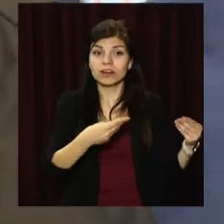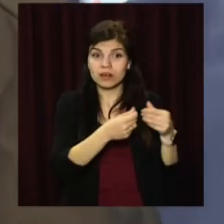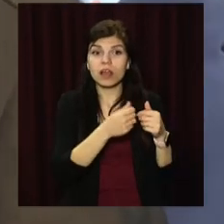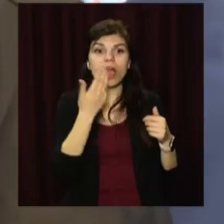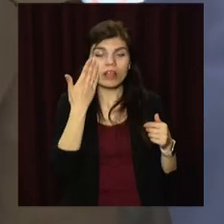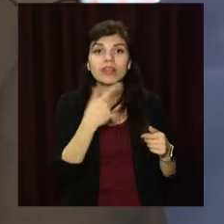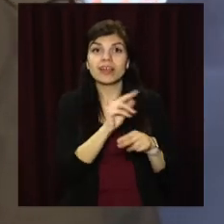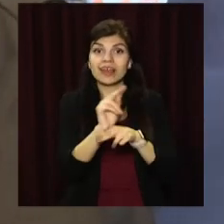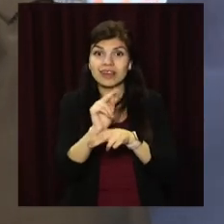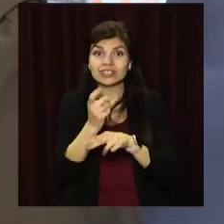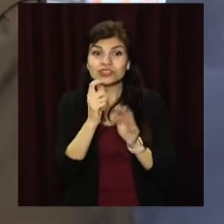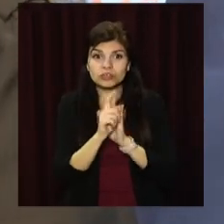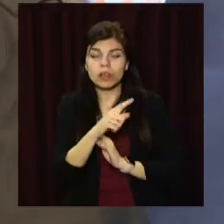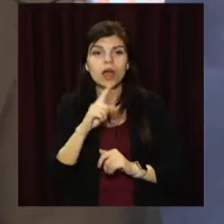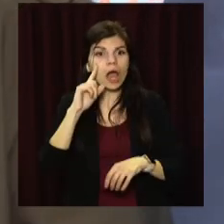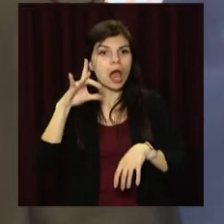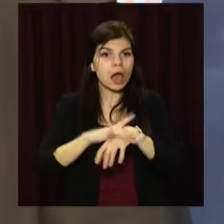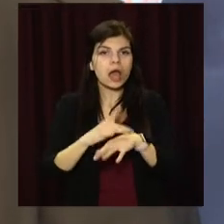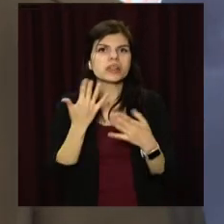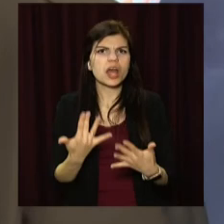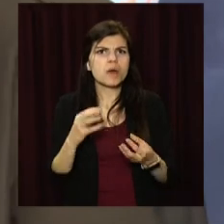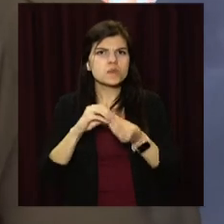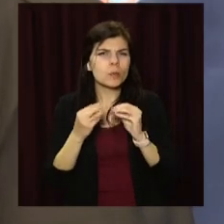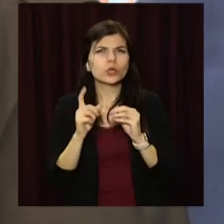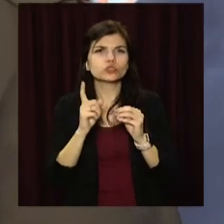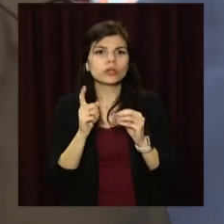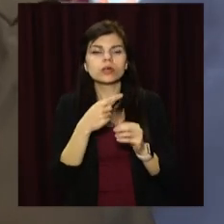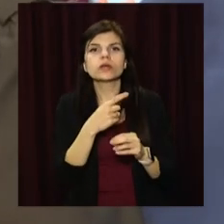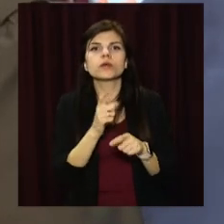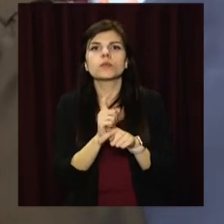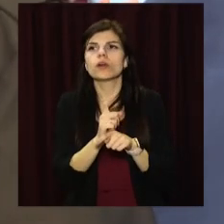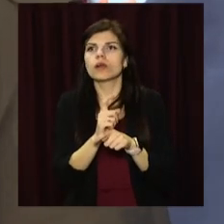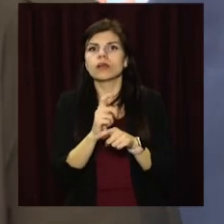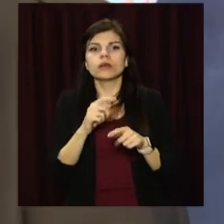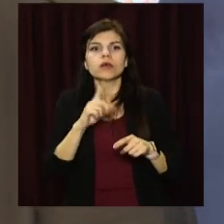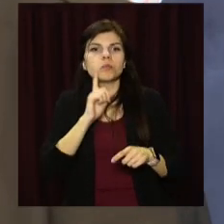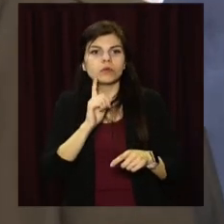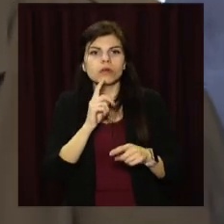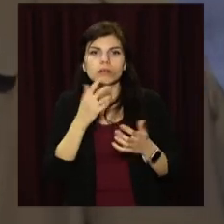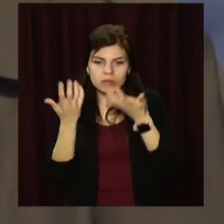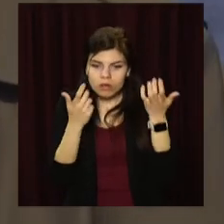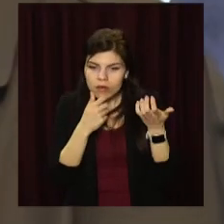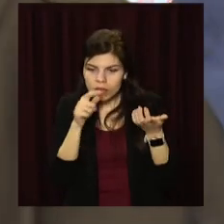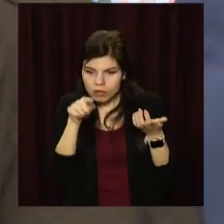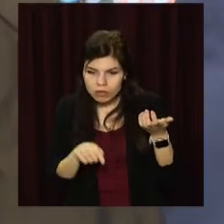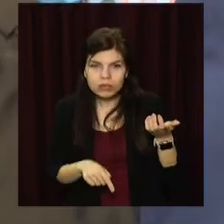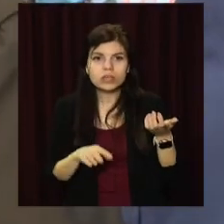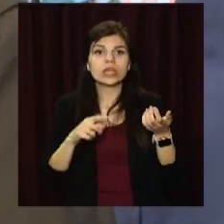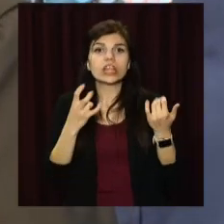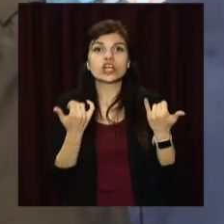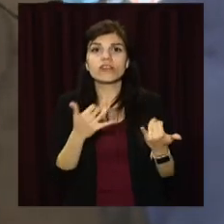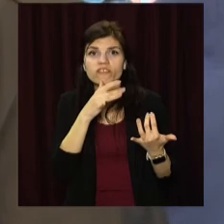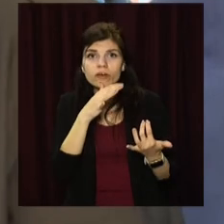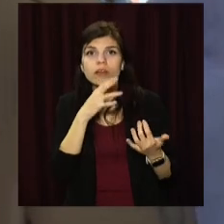демонтажні роботи, були виявлені деякі недоліки, які змусили проєктну організацію переглянути свої рішення. І на цей час